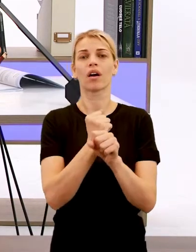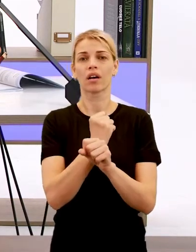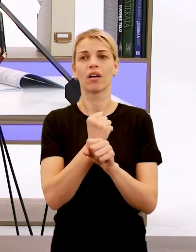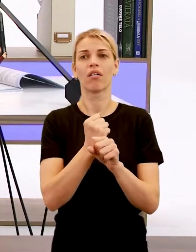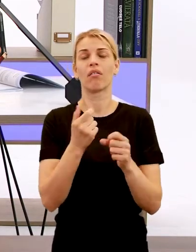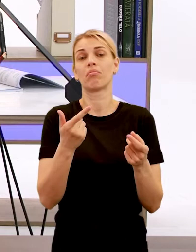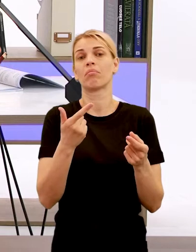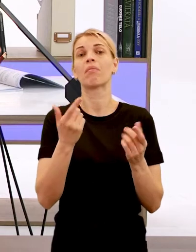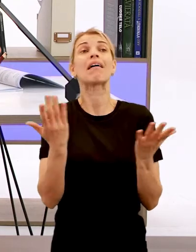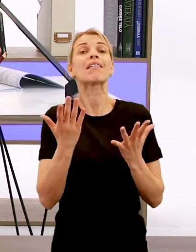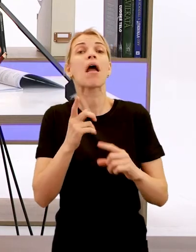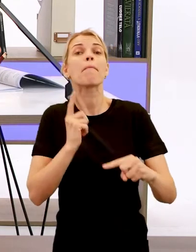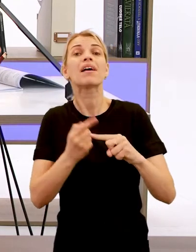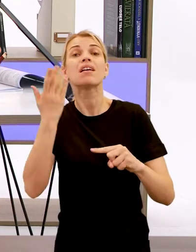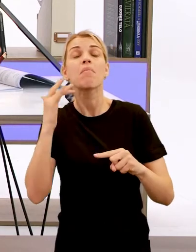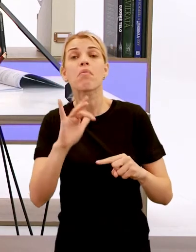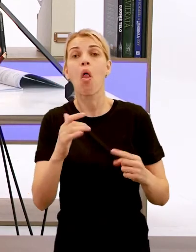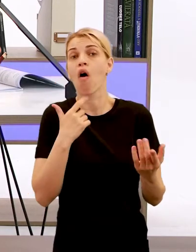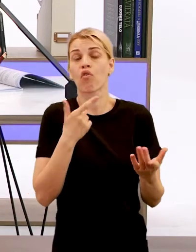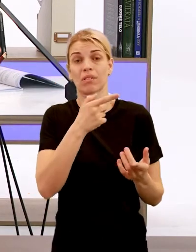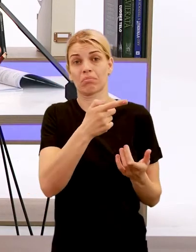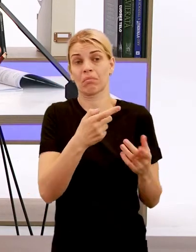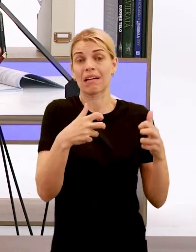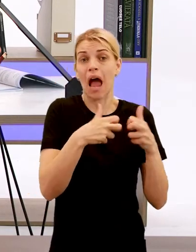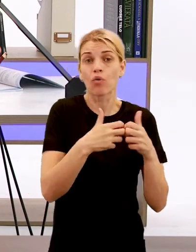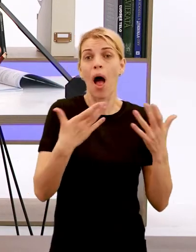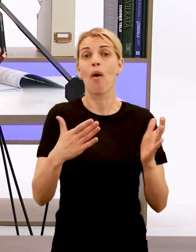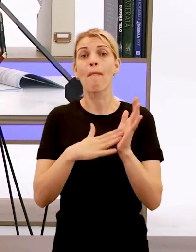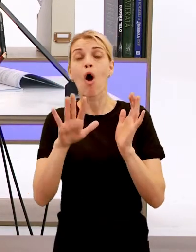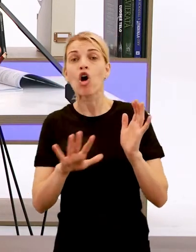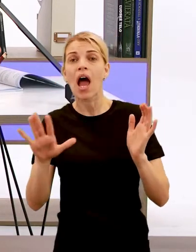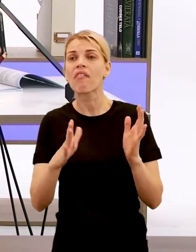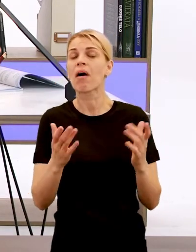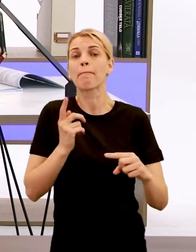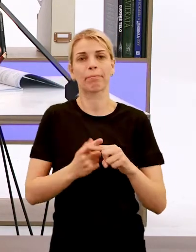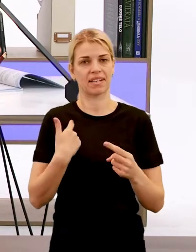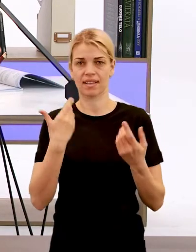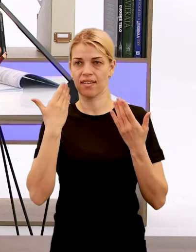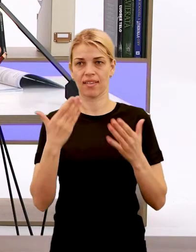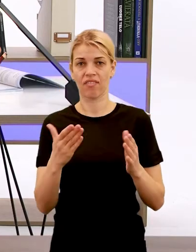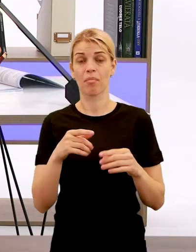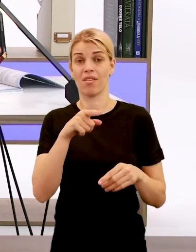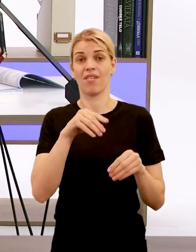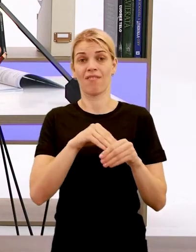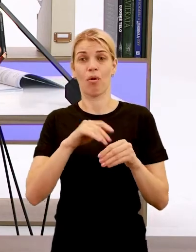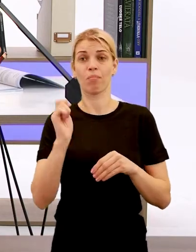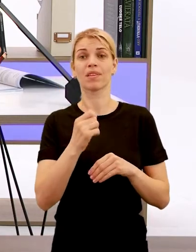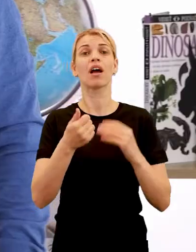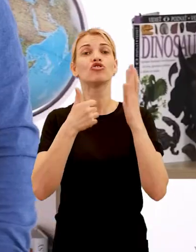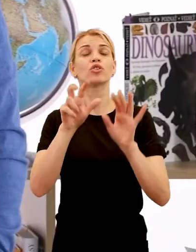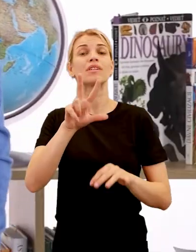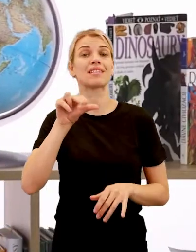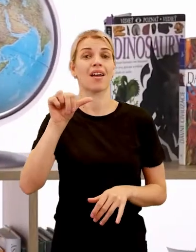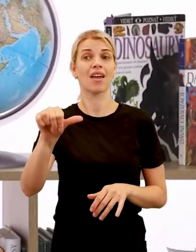niekde v Rakúsku, niektorí, že niekde na území Moravy. Ale každopádne v tejto bytke pri Vogastisburgu v roku 631,